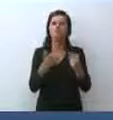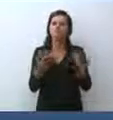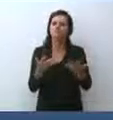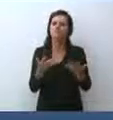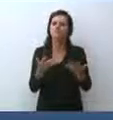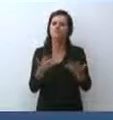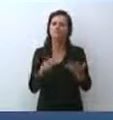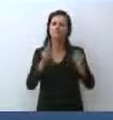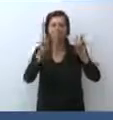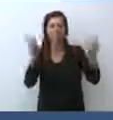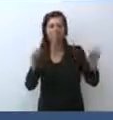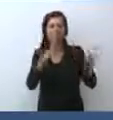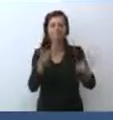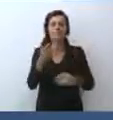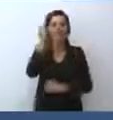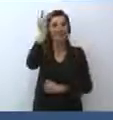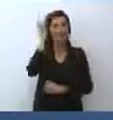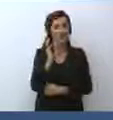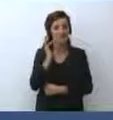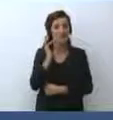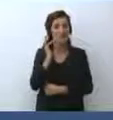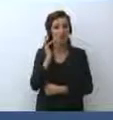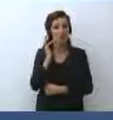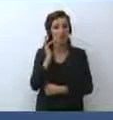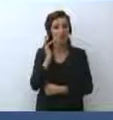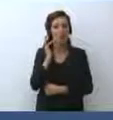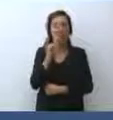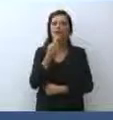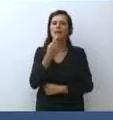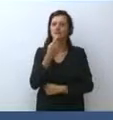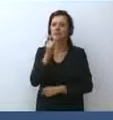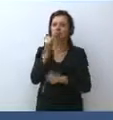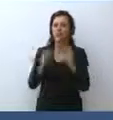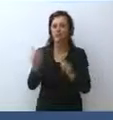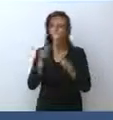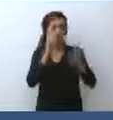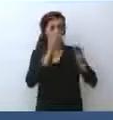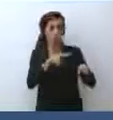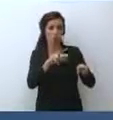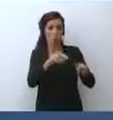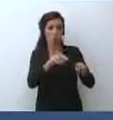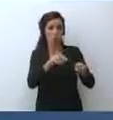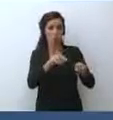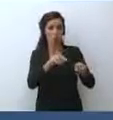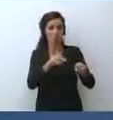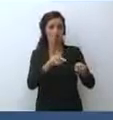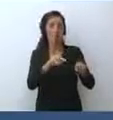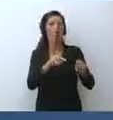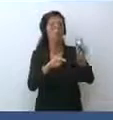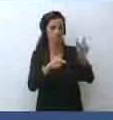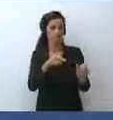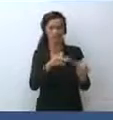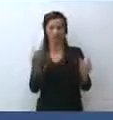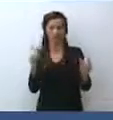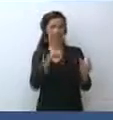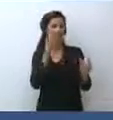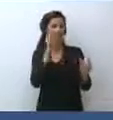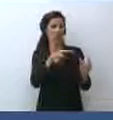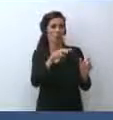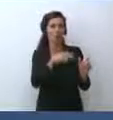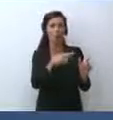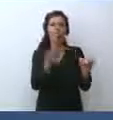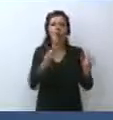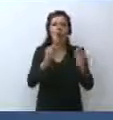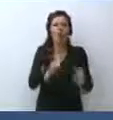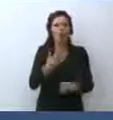dei rischi che chi effettua i controlli a cui va incontro e sappiamo che purtroppo